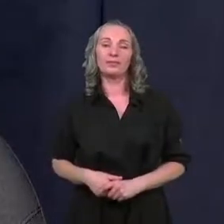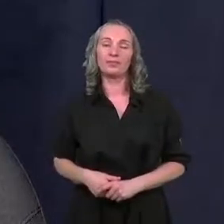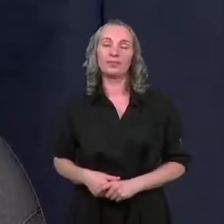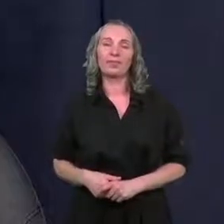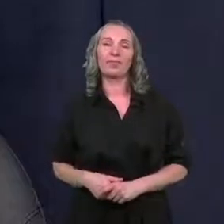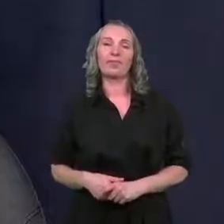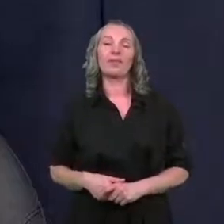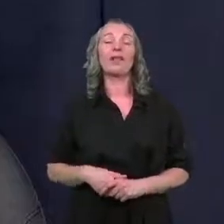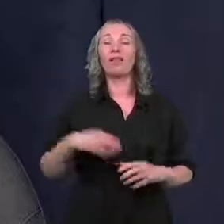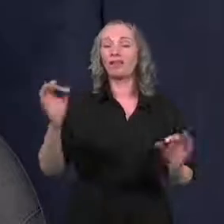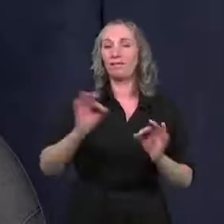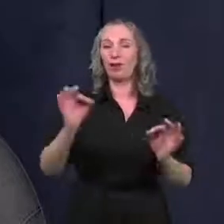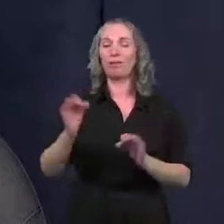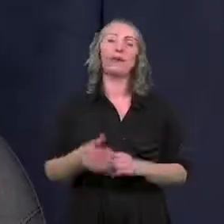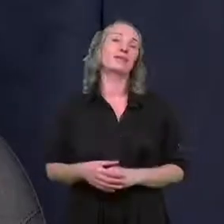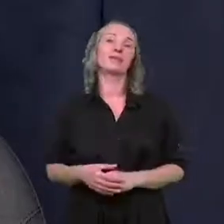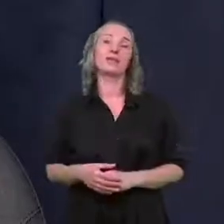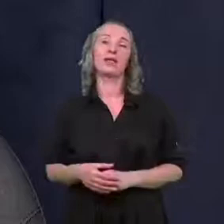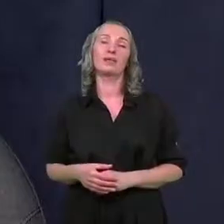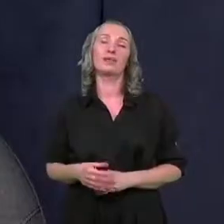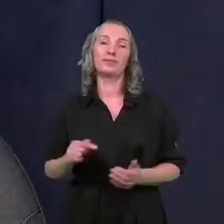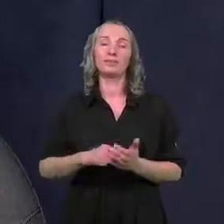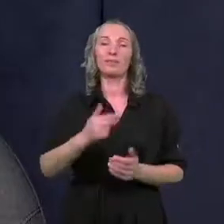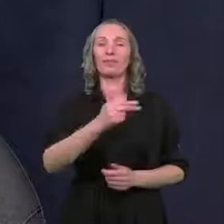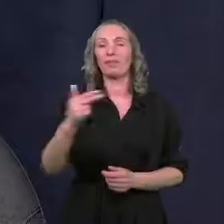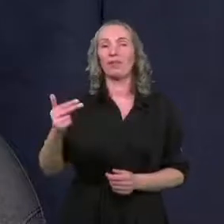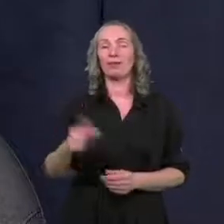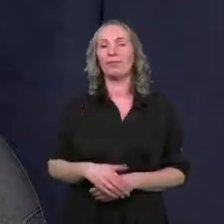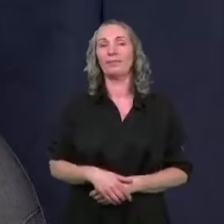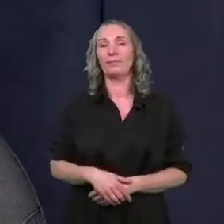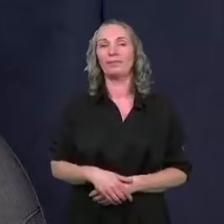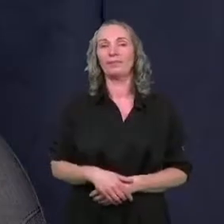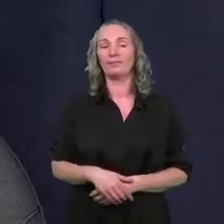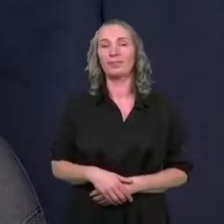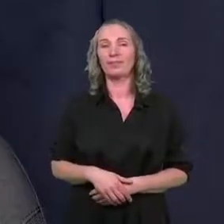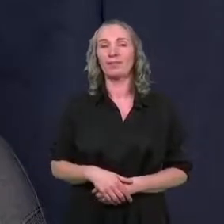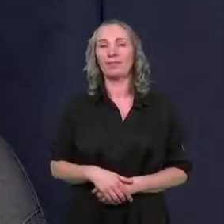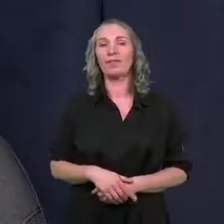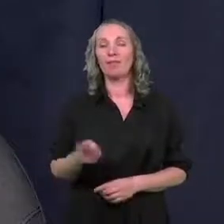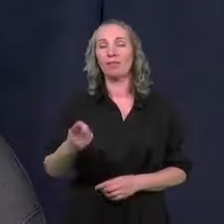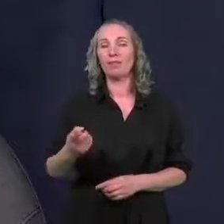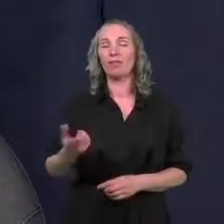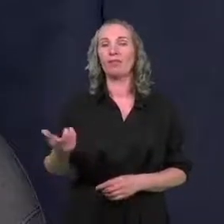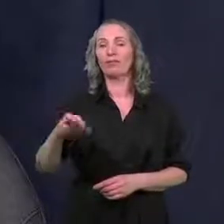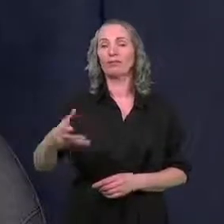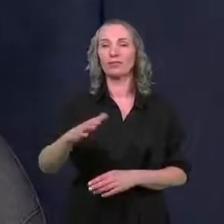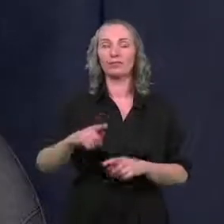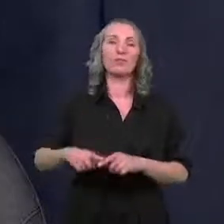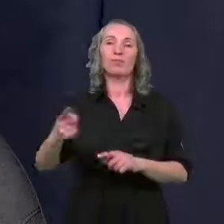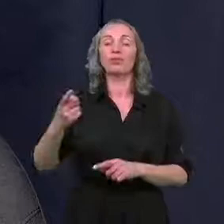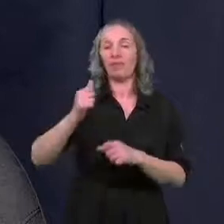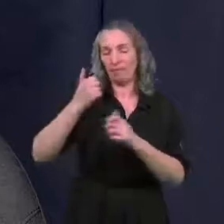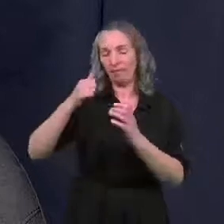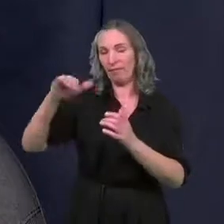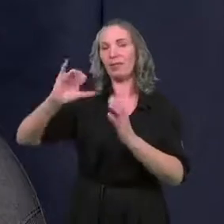z taką informacją dotyczącą właśnie tej formuły, bo w innych miastach rzeczywiście to się